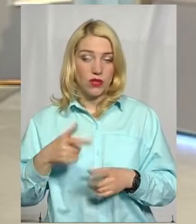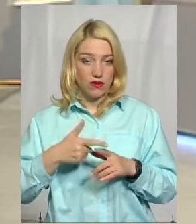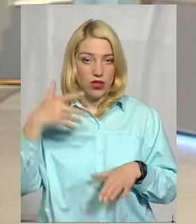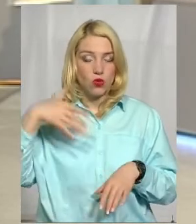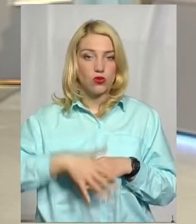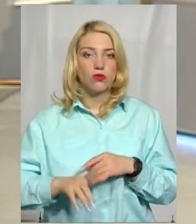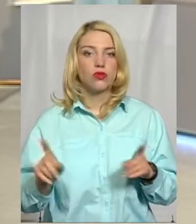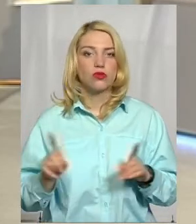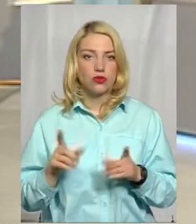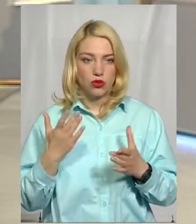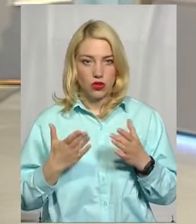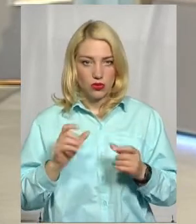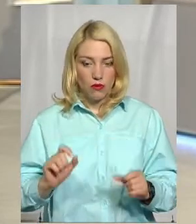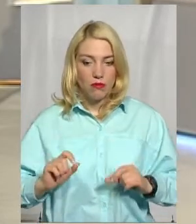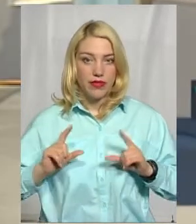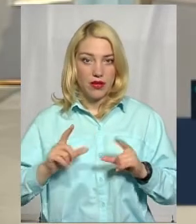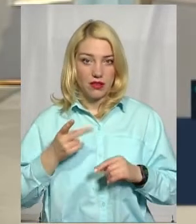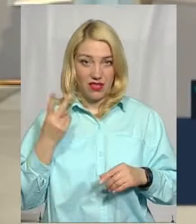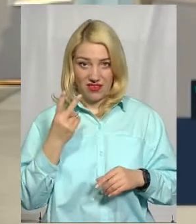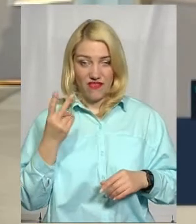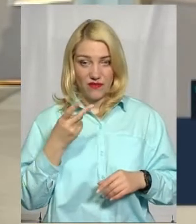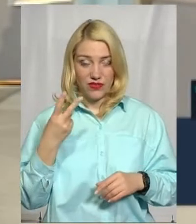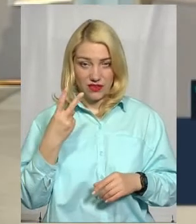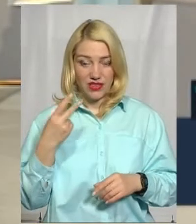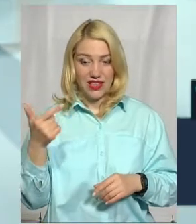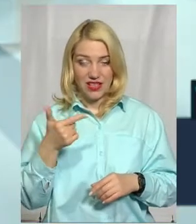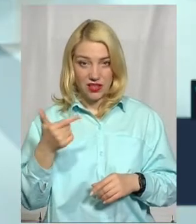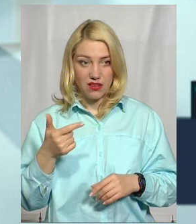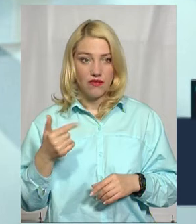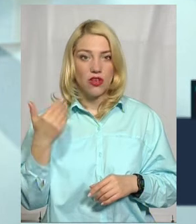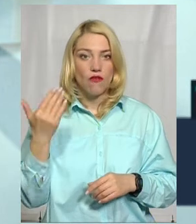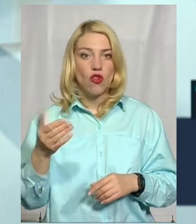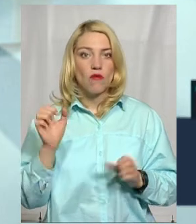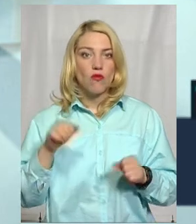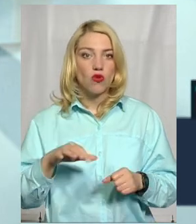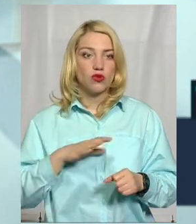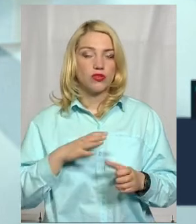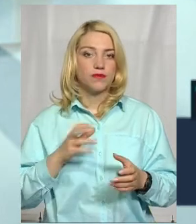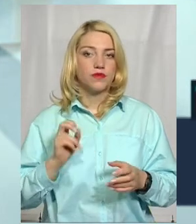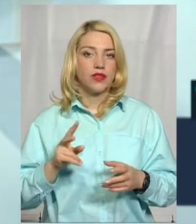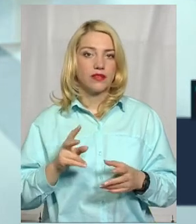Вони розуміють, що навіть піднявши на 2 гривні тариф, вони таким чином сподчиняють якийсь